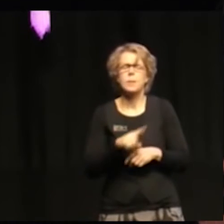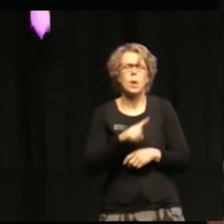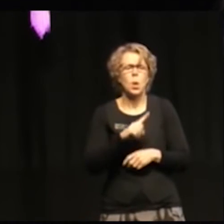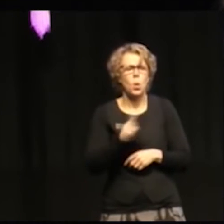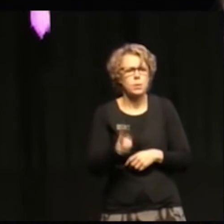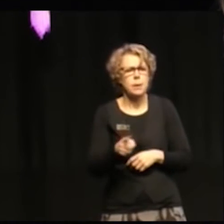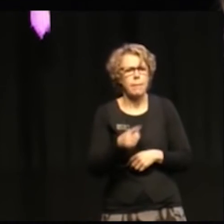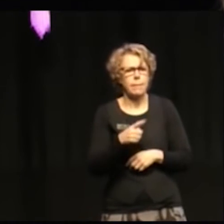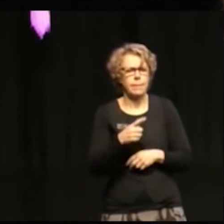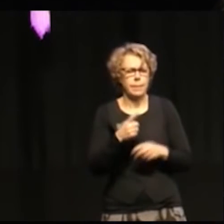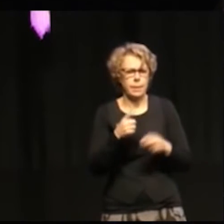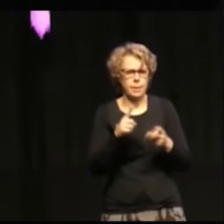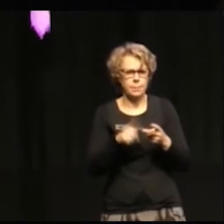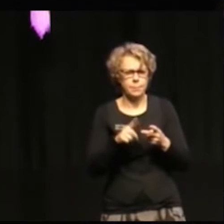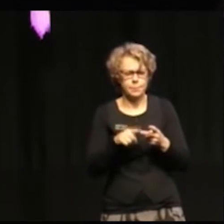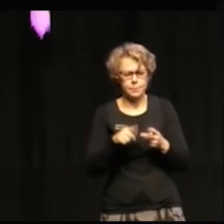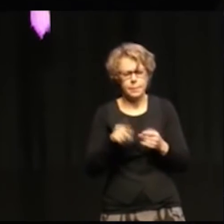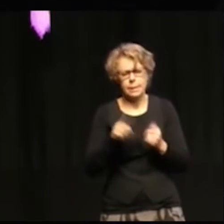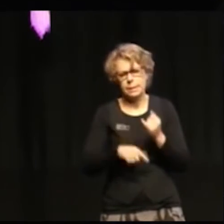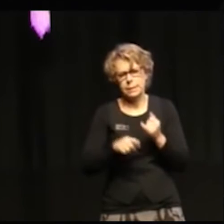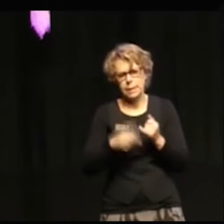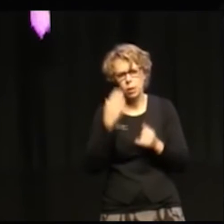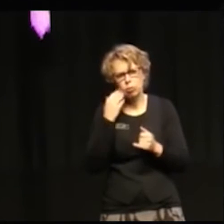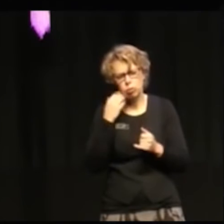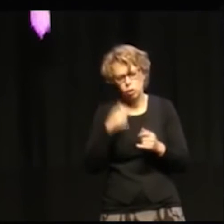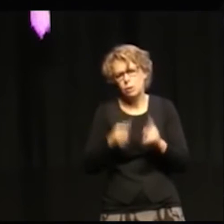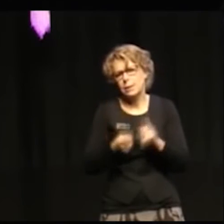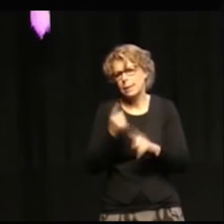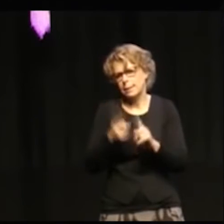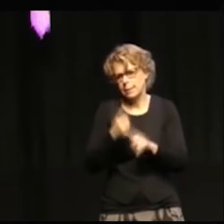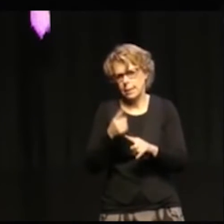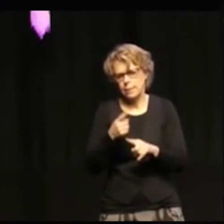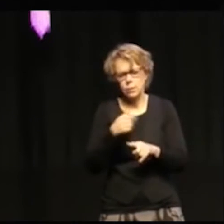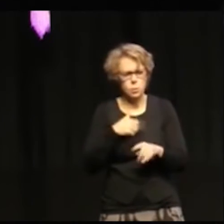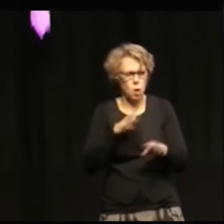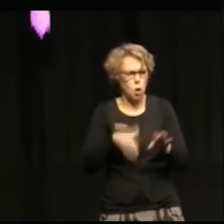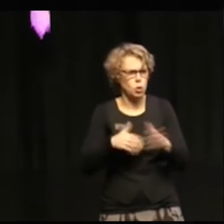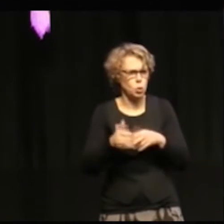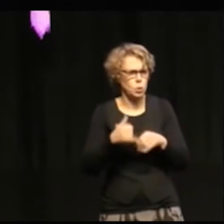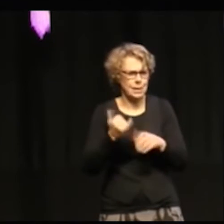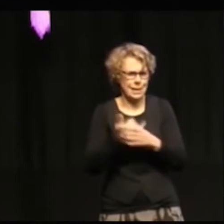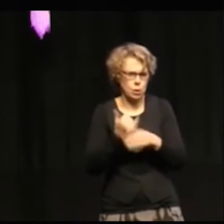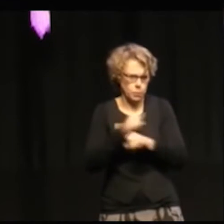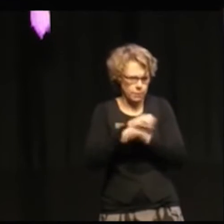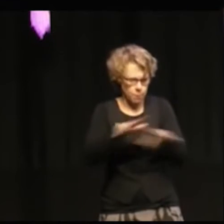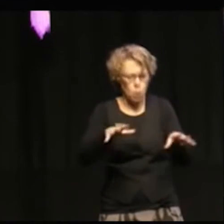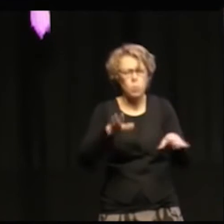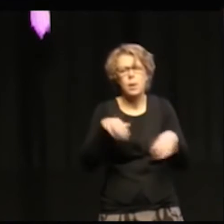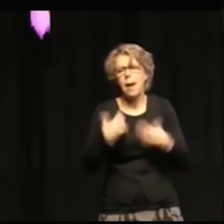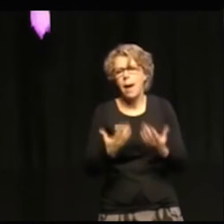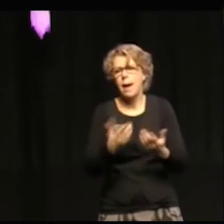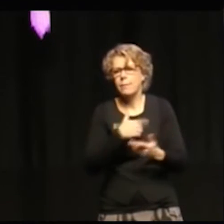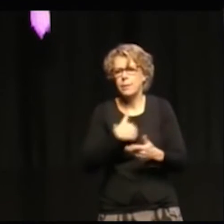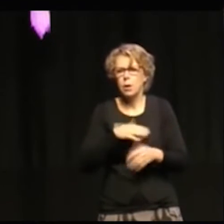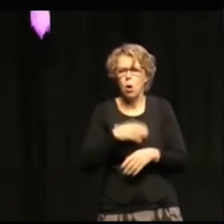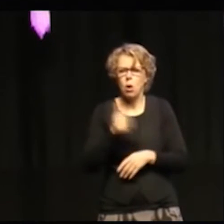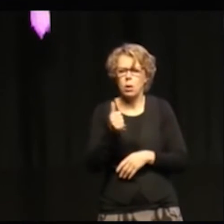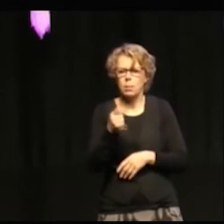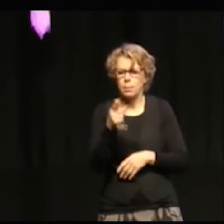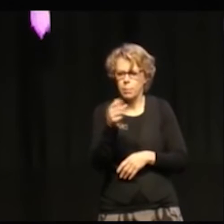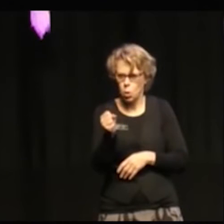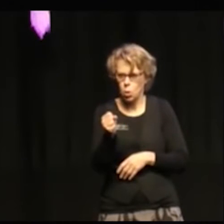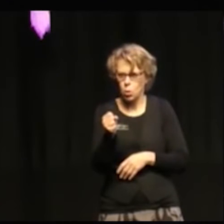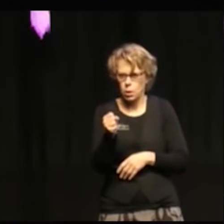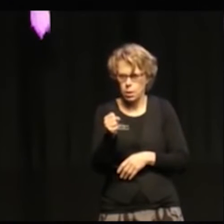alldeles nyligen initiativ som är gjort inom informationen är att vi har bloggaren Klara